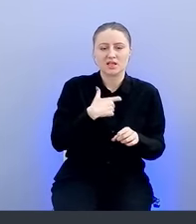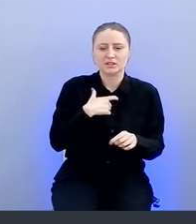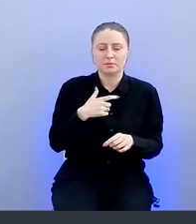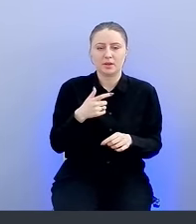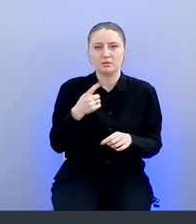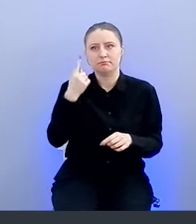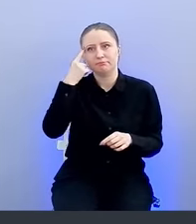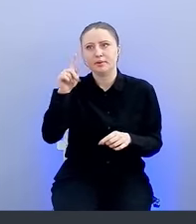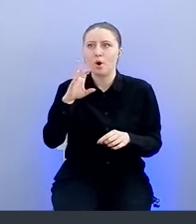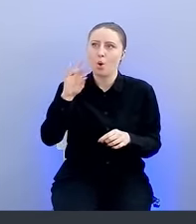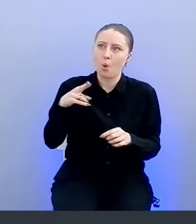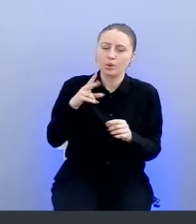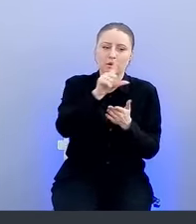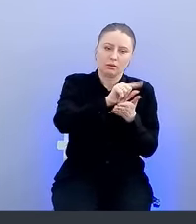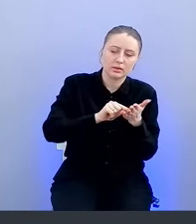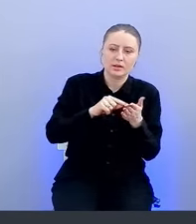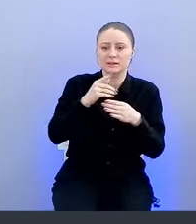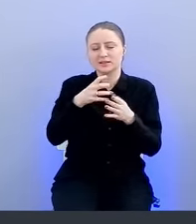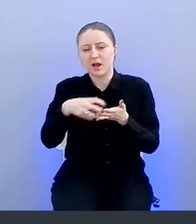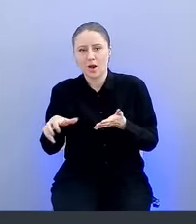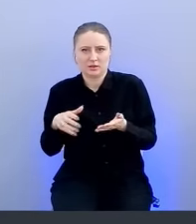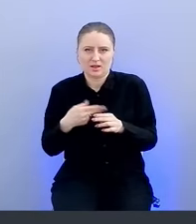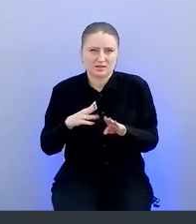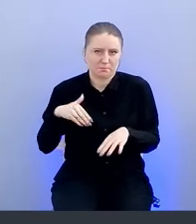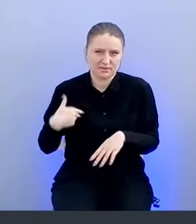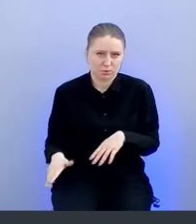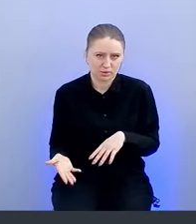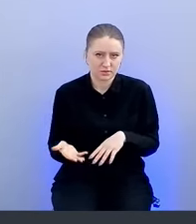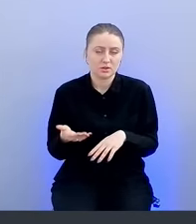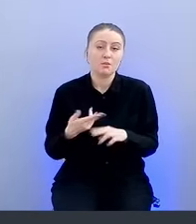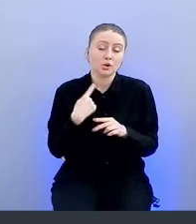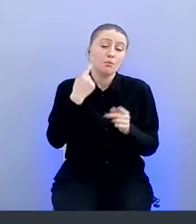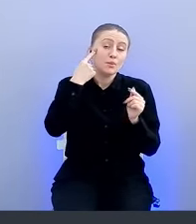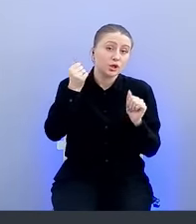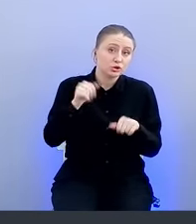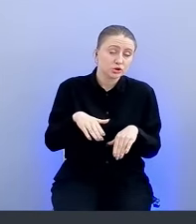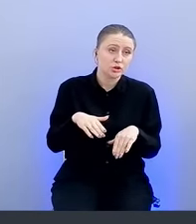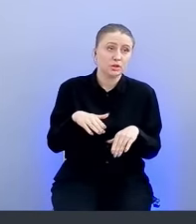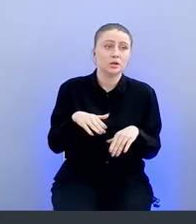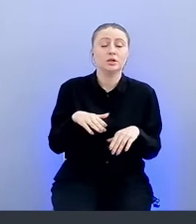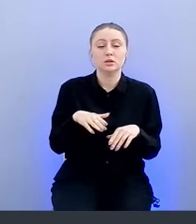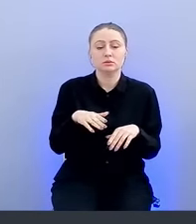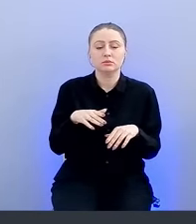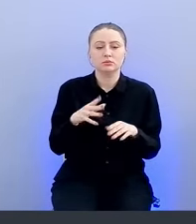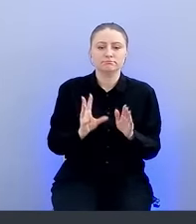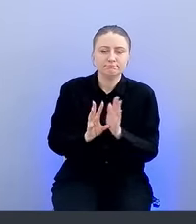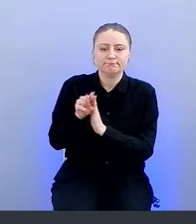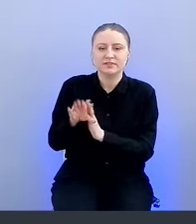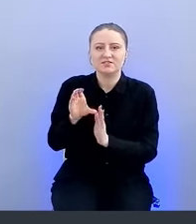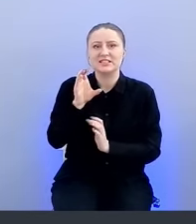откуда-то и сканить его, эта задача немножечко бесполезная, мы решили строиться в CI.